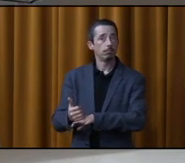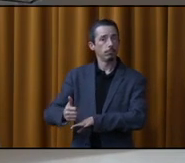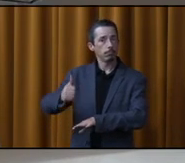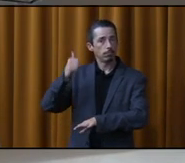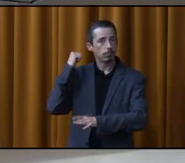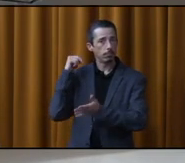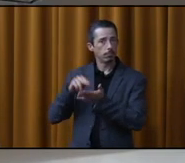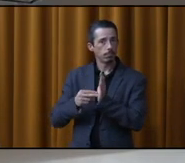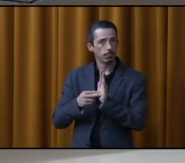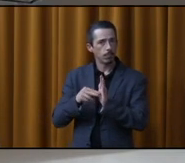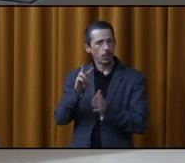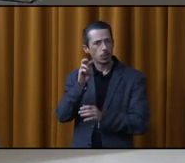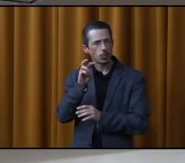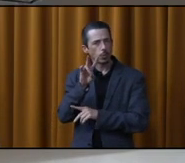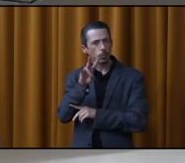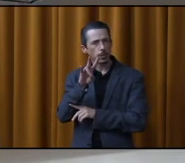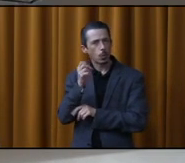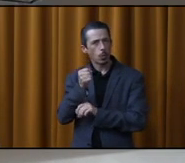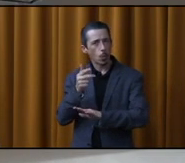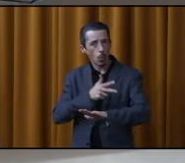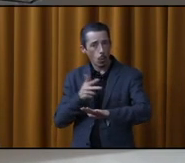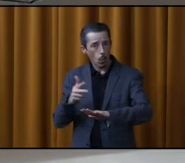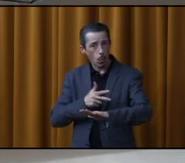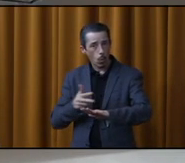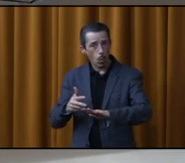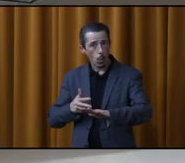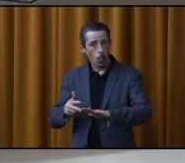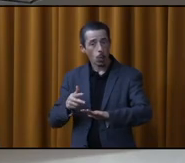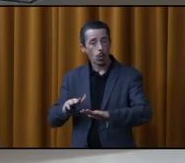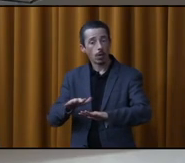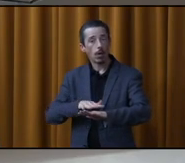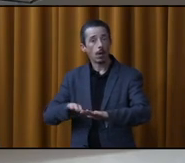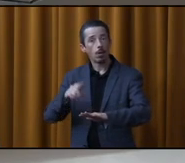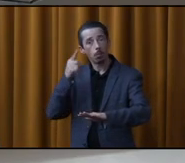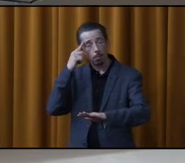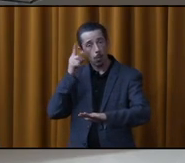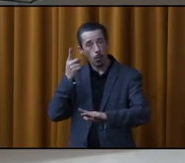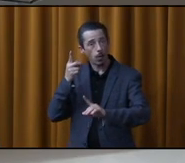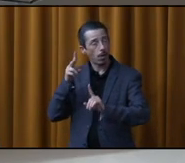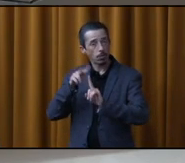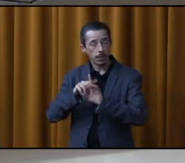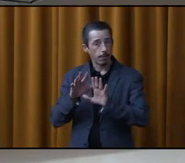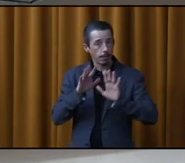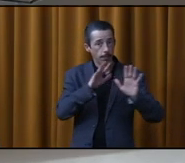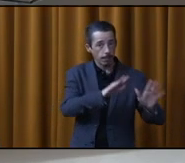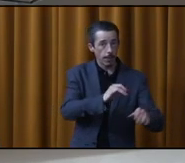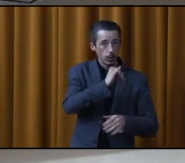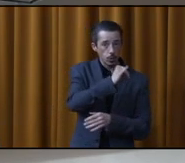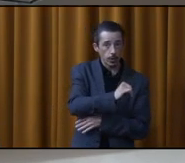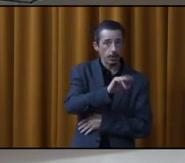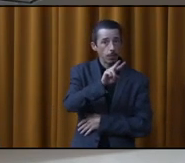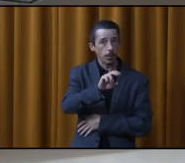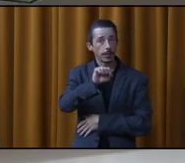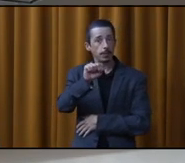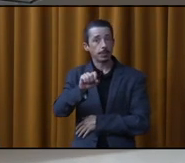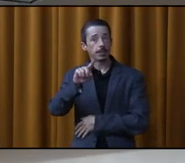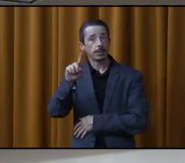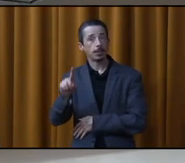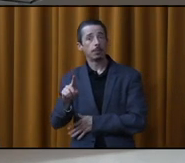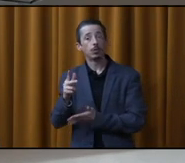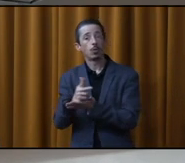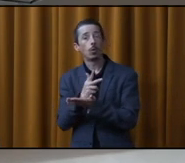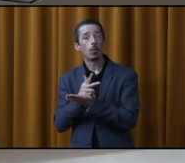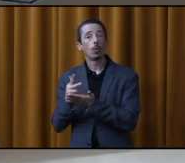60 ou 70 véhicules, servirait le soir, jeudi, vendredi, samedi et dimanche, le stationnement